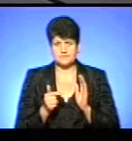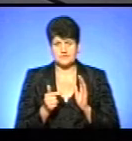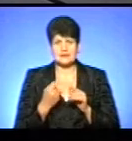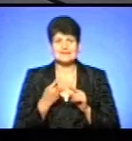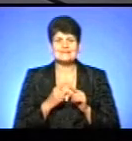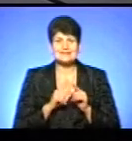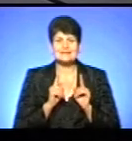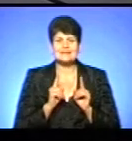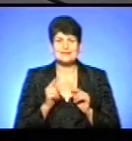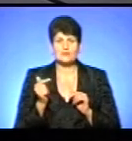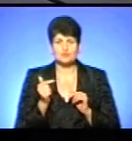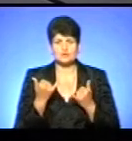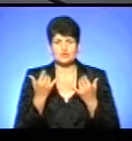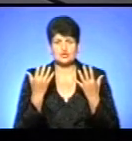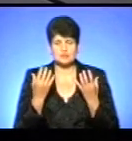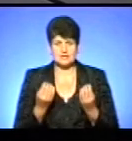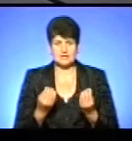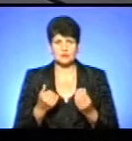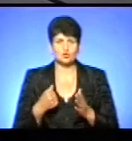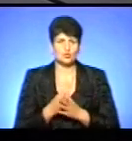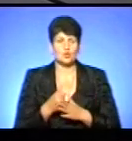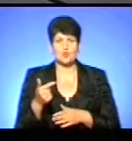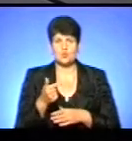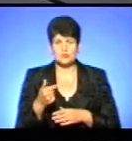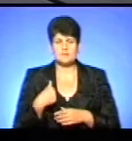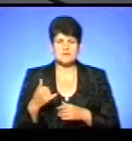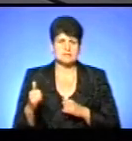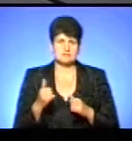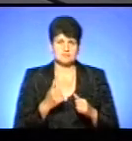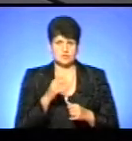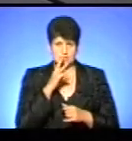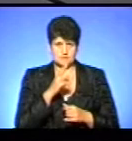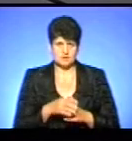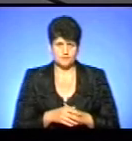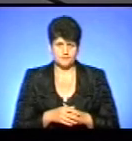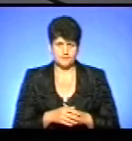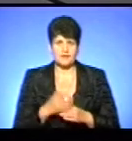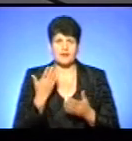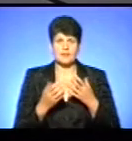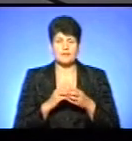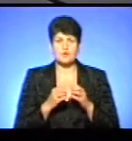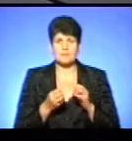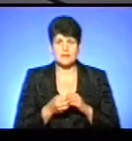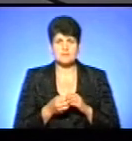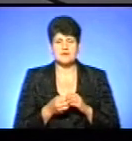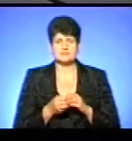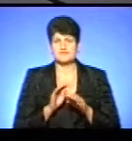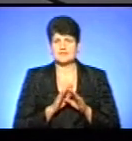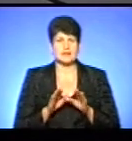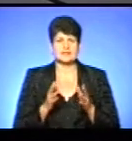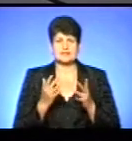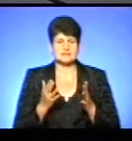грудень. Тобто на сьогоднішній день до грудня ми забезпечені заробітну плату. Але проблема не наскільки сьогодні,